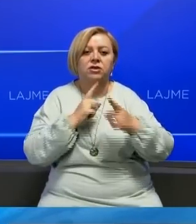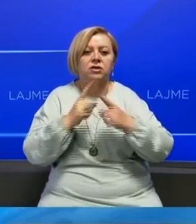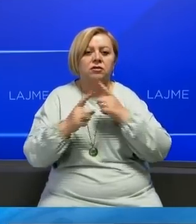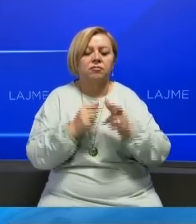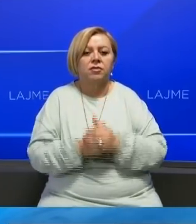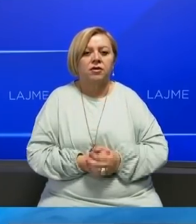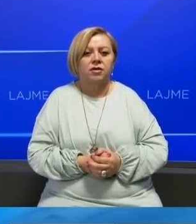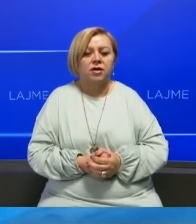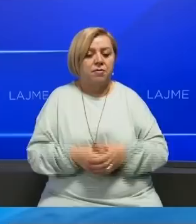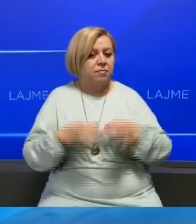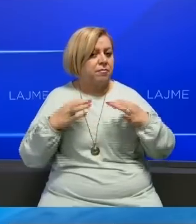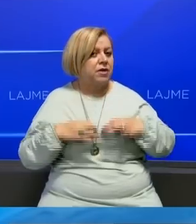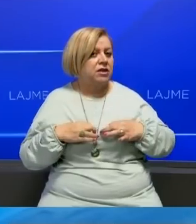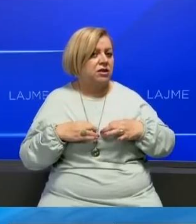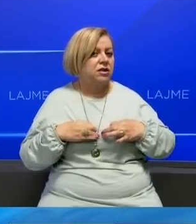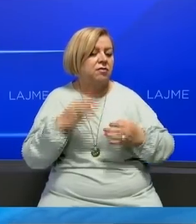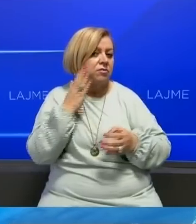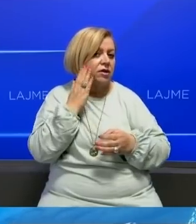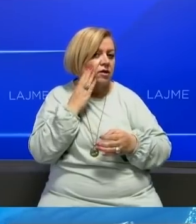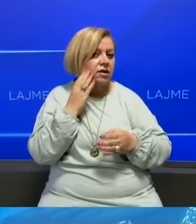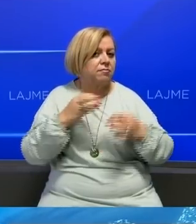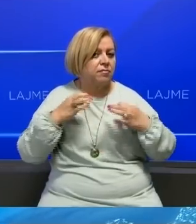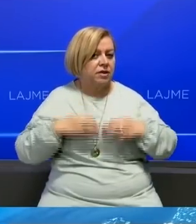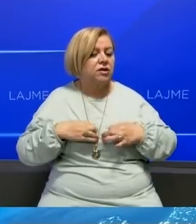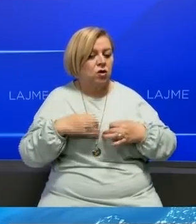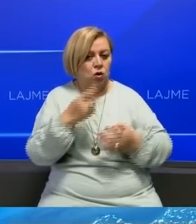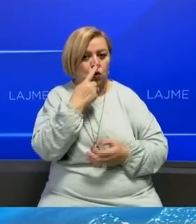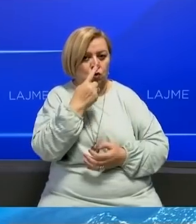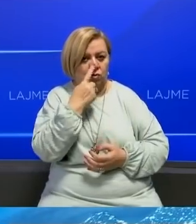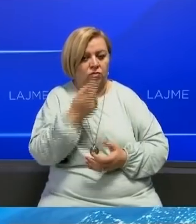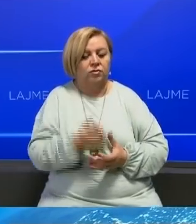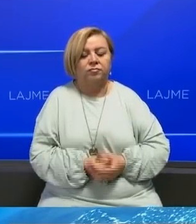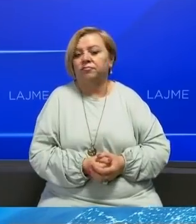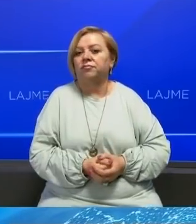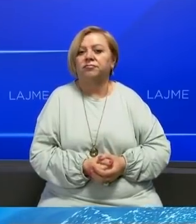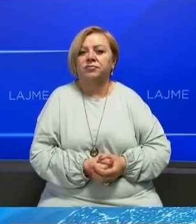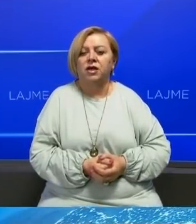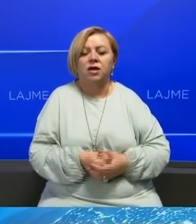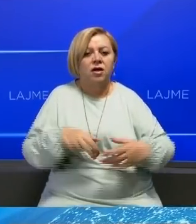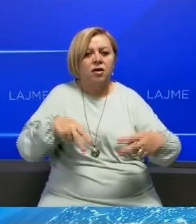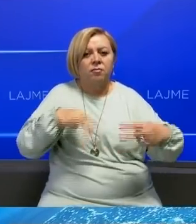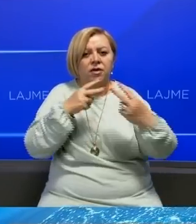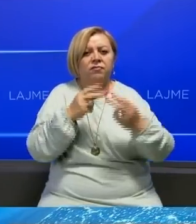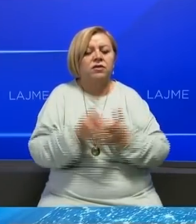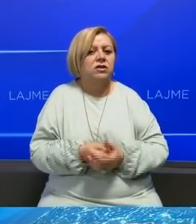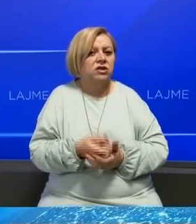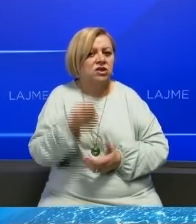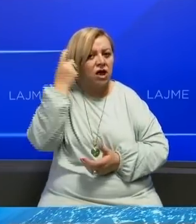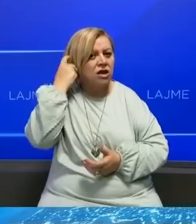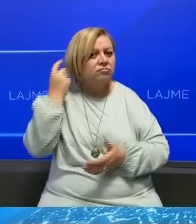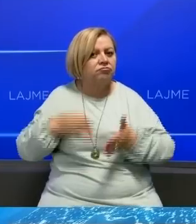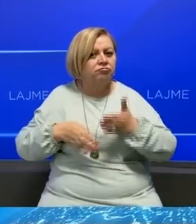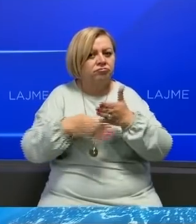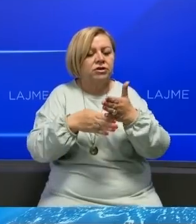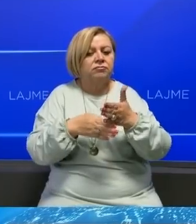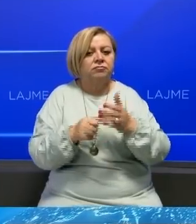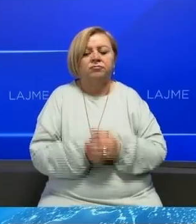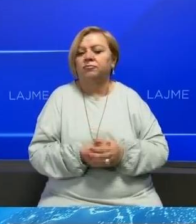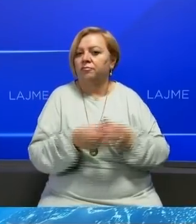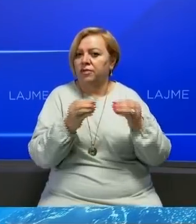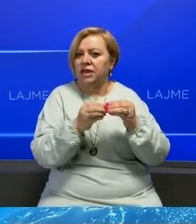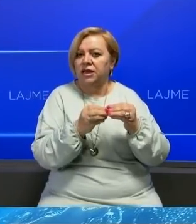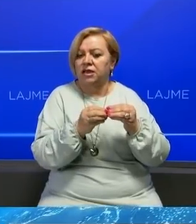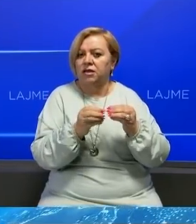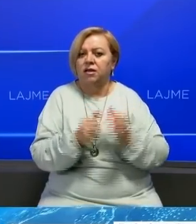presidentit Biden dhe presidentit Putin të qëllët janë nësej stajion të shëshruar nga sekretari shtetit Blinken dhe